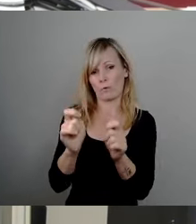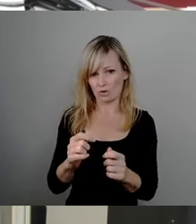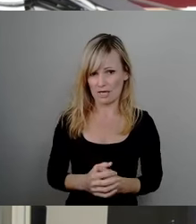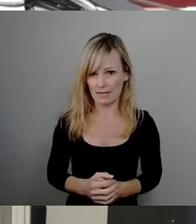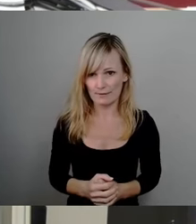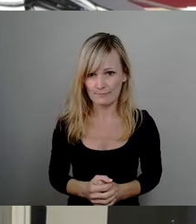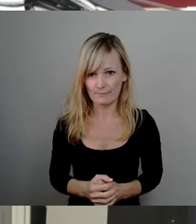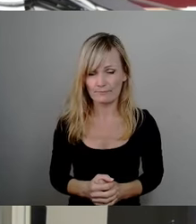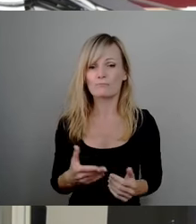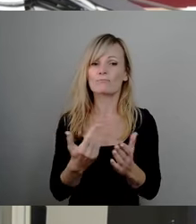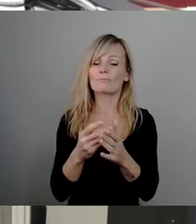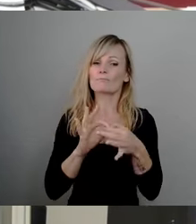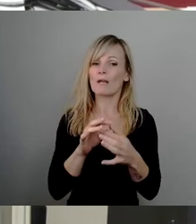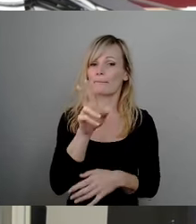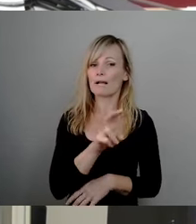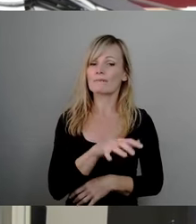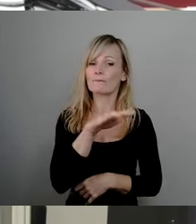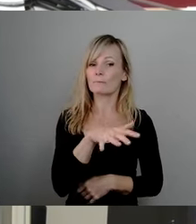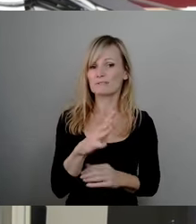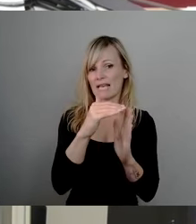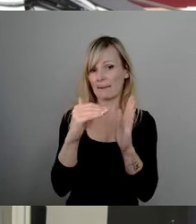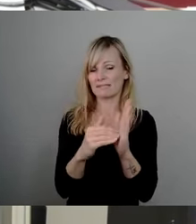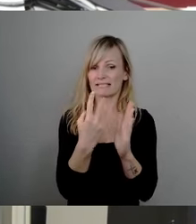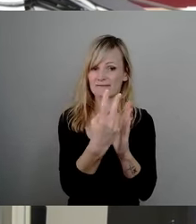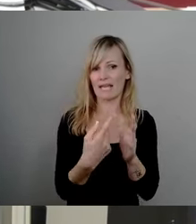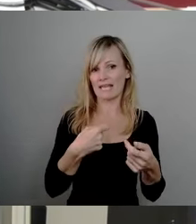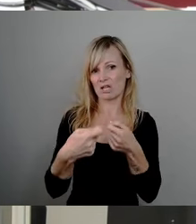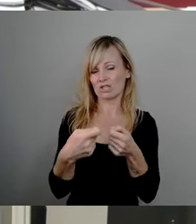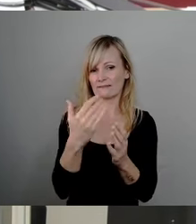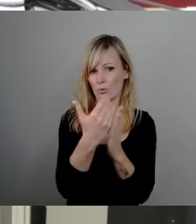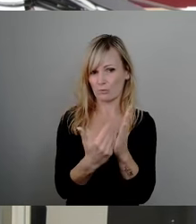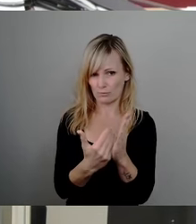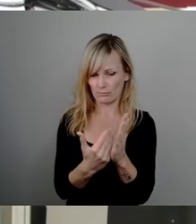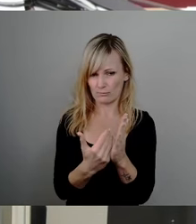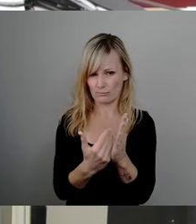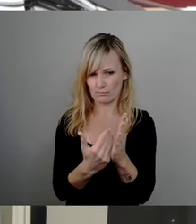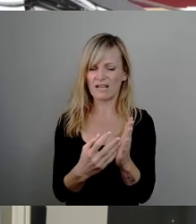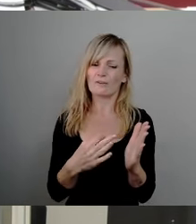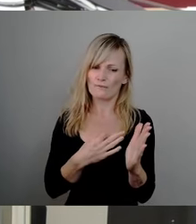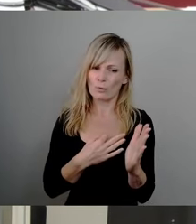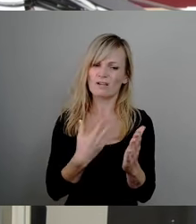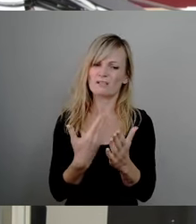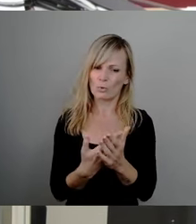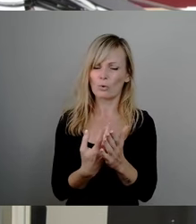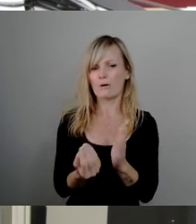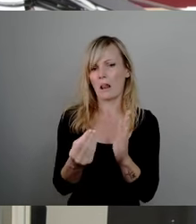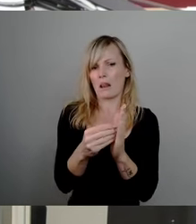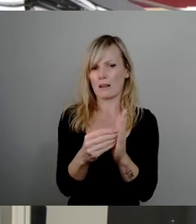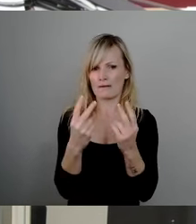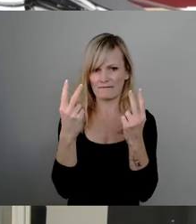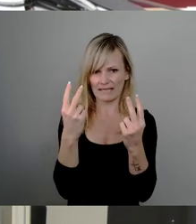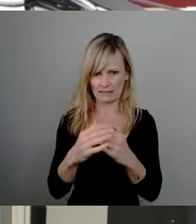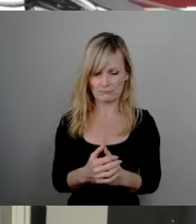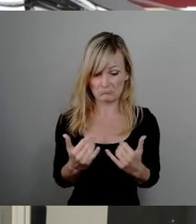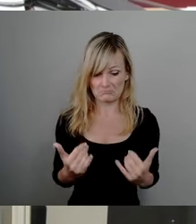Sinne des Paragrafen 15 Absatz 2 der Geschäftsordnung. Das wäre mir wichtig gewesen zu ergänzen. Und jetzt stehe ich vor dem Problem,